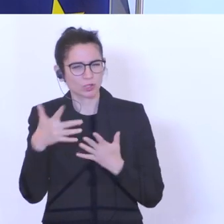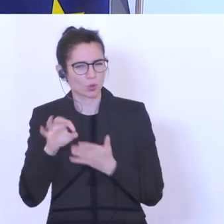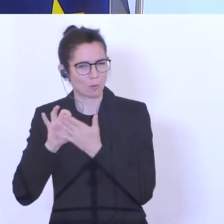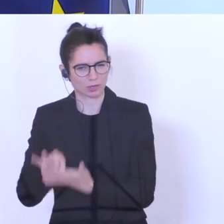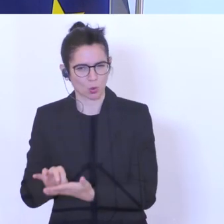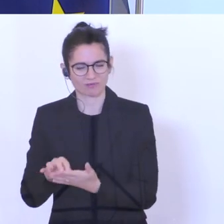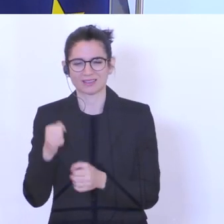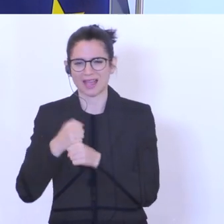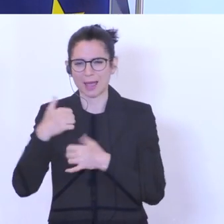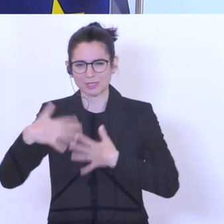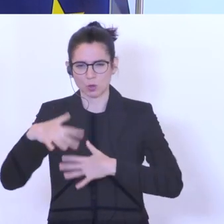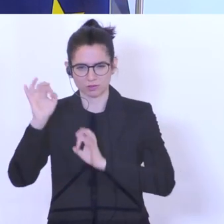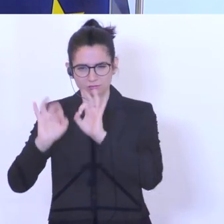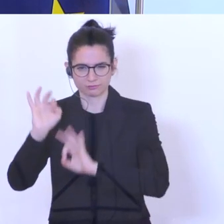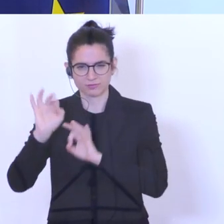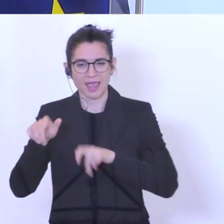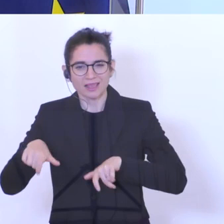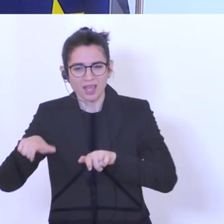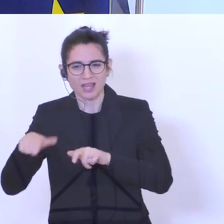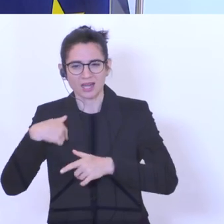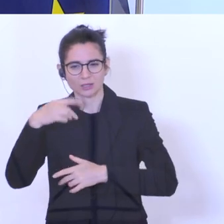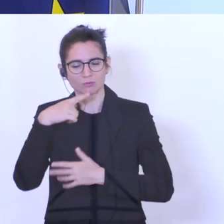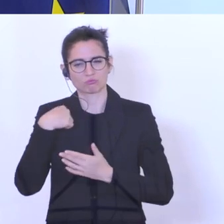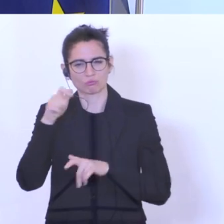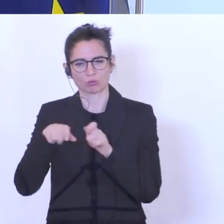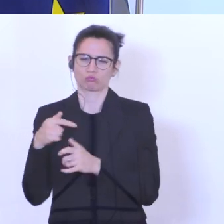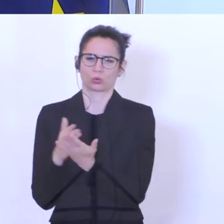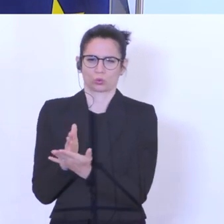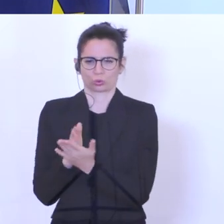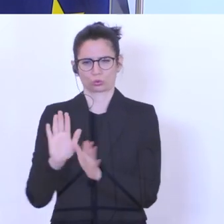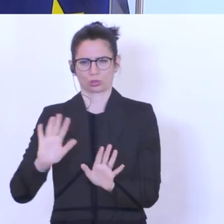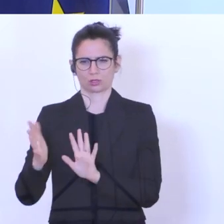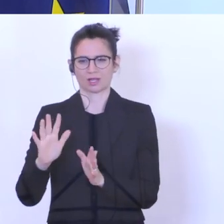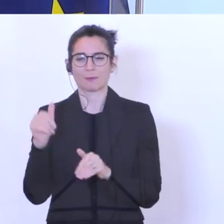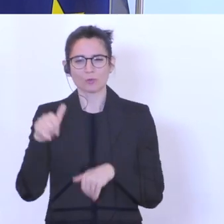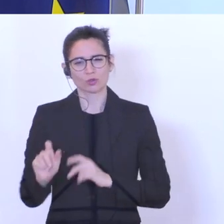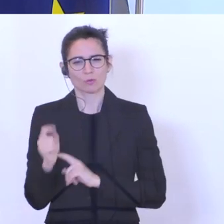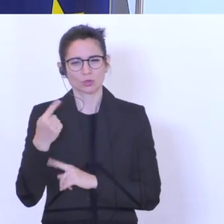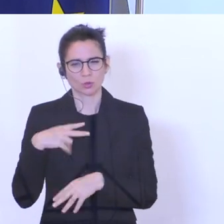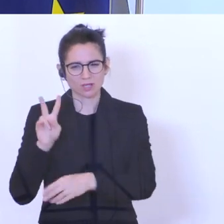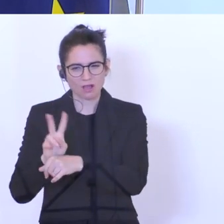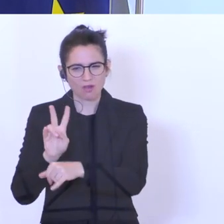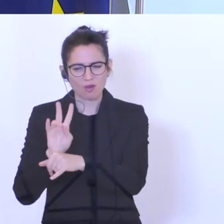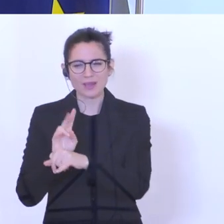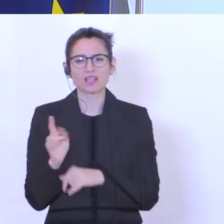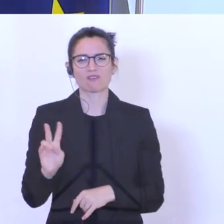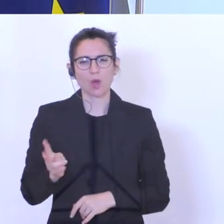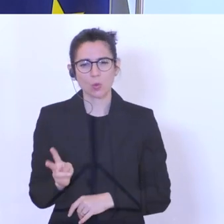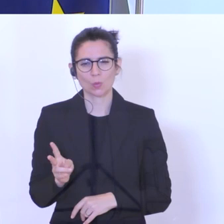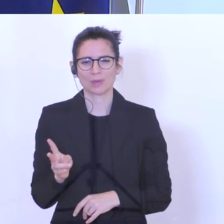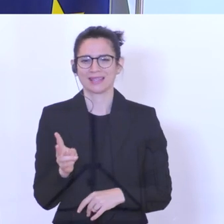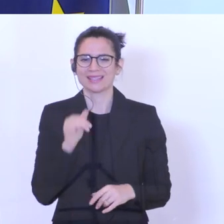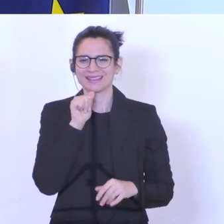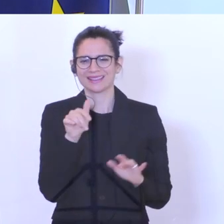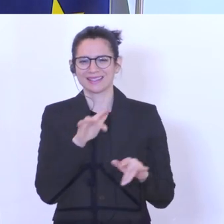Die Arbeitslosenquote der Älteren liegt derzeit im Bevölkerungsdurchschnitt. Hier müssen wir aber besonders darauf aufpassen, dass es nicht